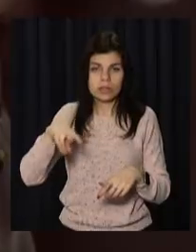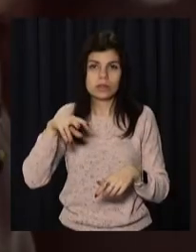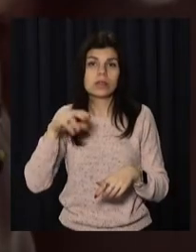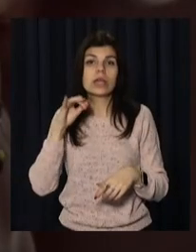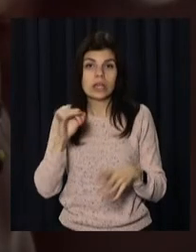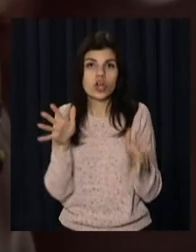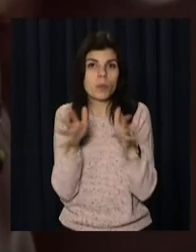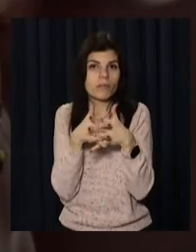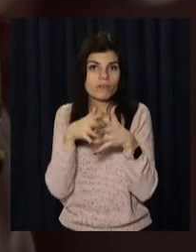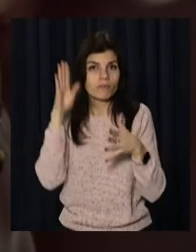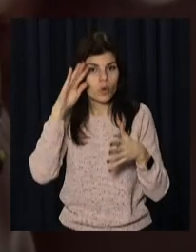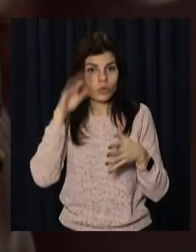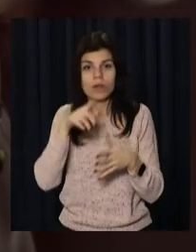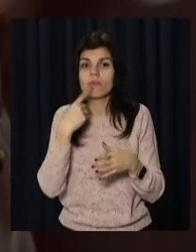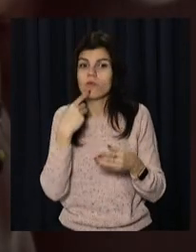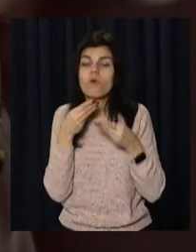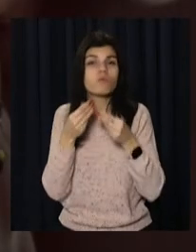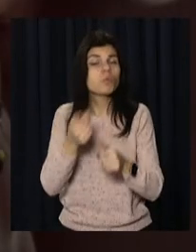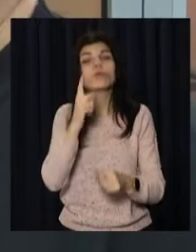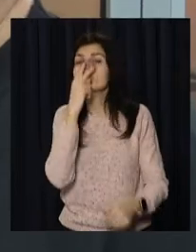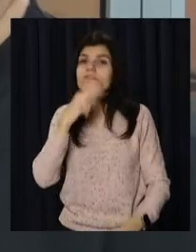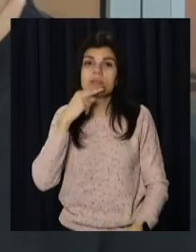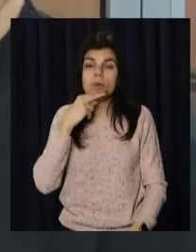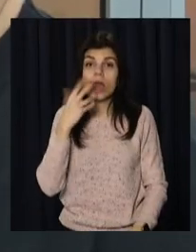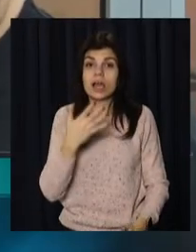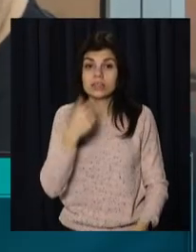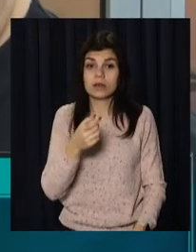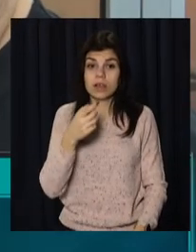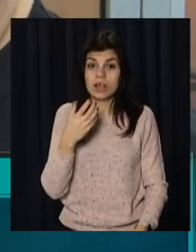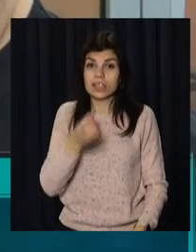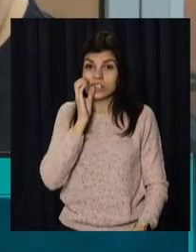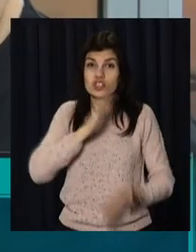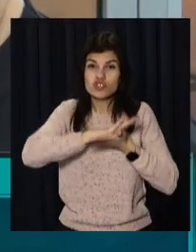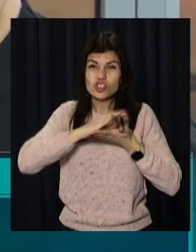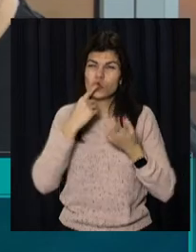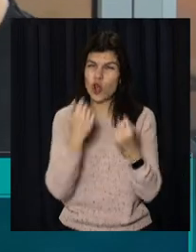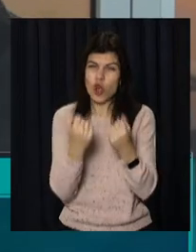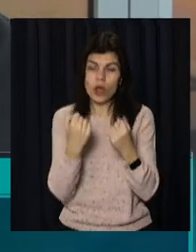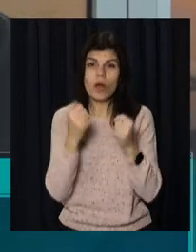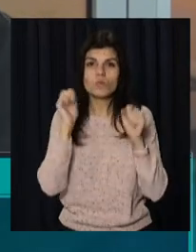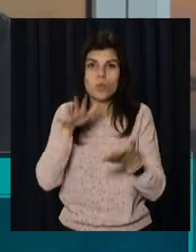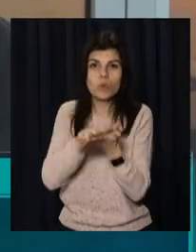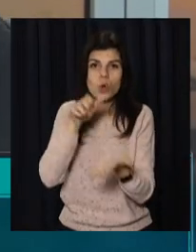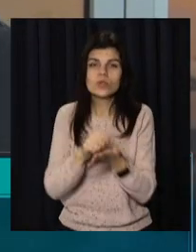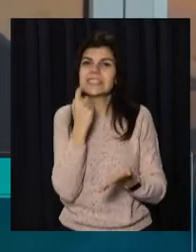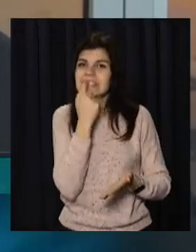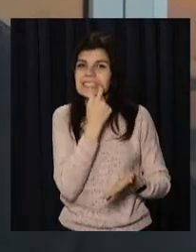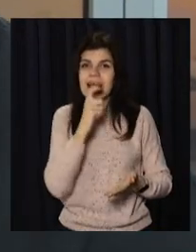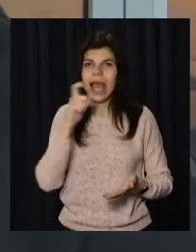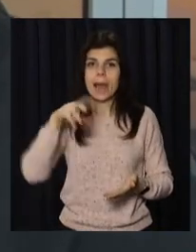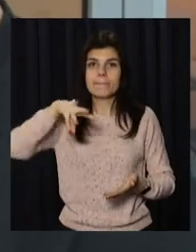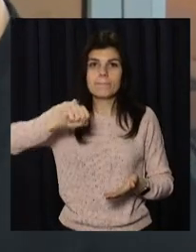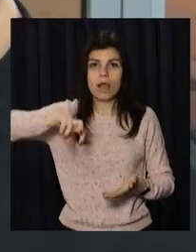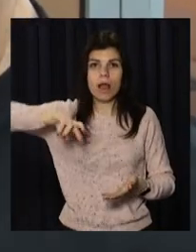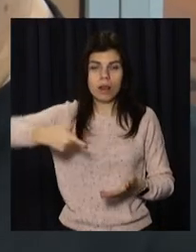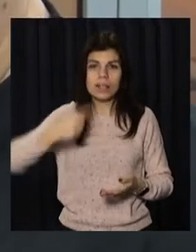200 мл фрешу та розбавляти його водою. Він влияє на емаль зубов. Якщо приймати нерозбавлений в чистому віде, то